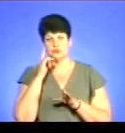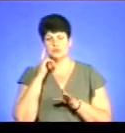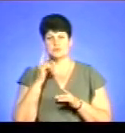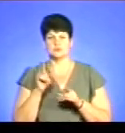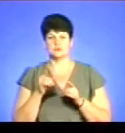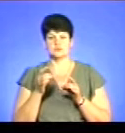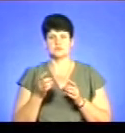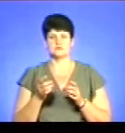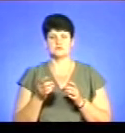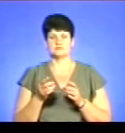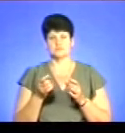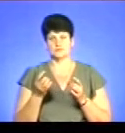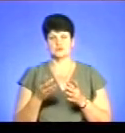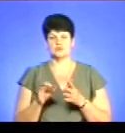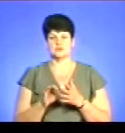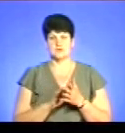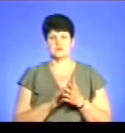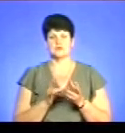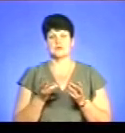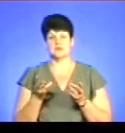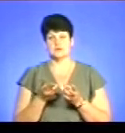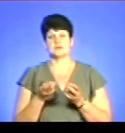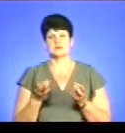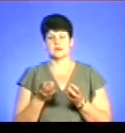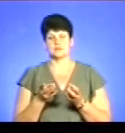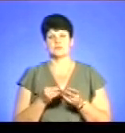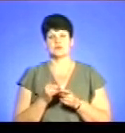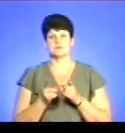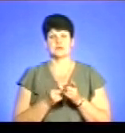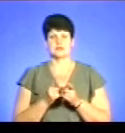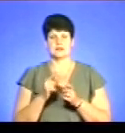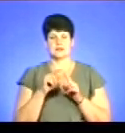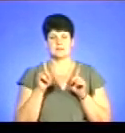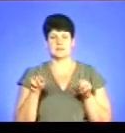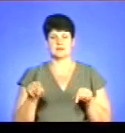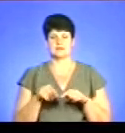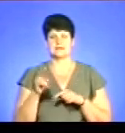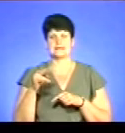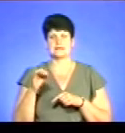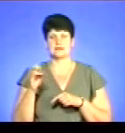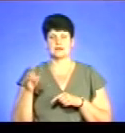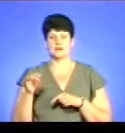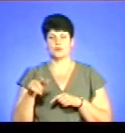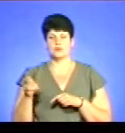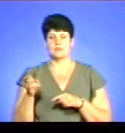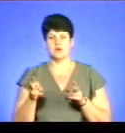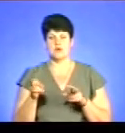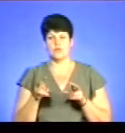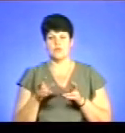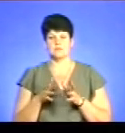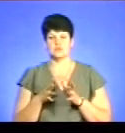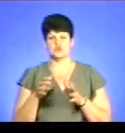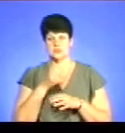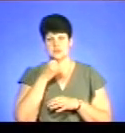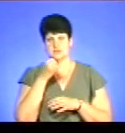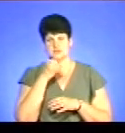треба, бо змінили бланк самої декларації. Люди приходять, переважно